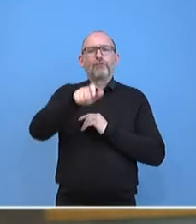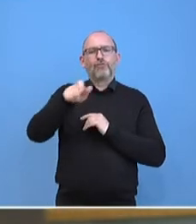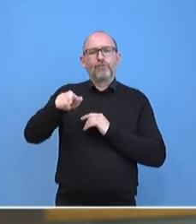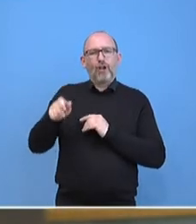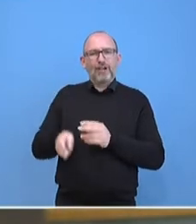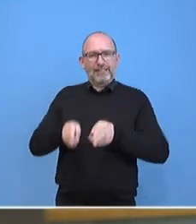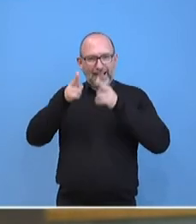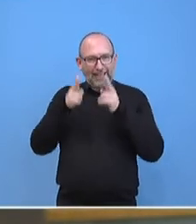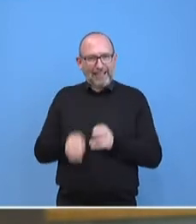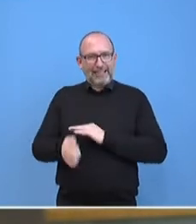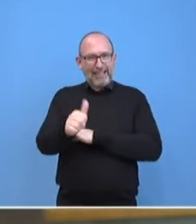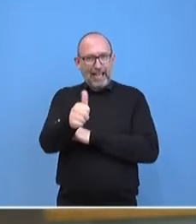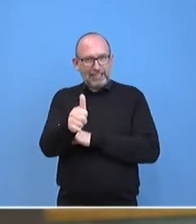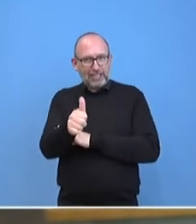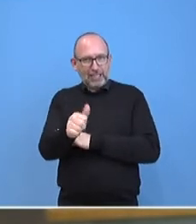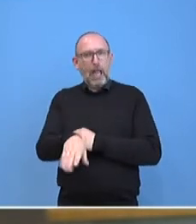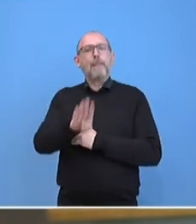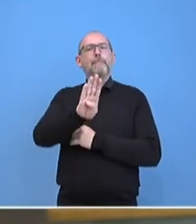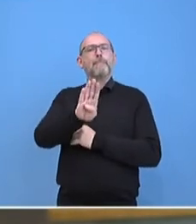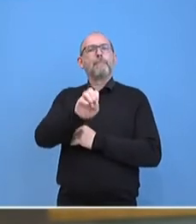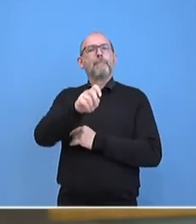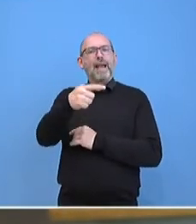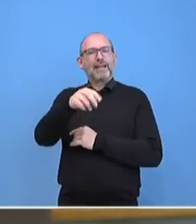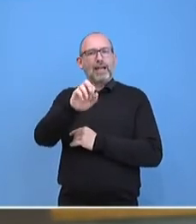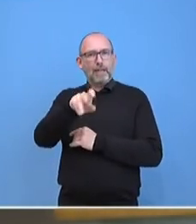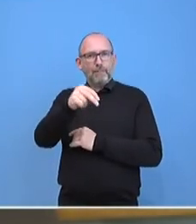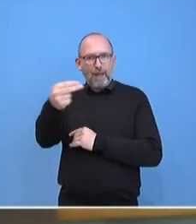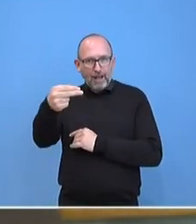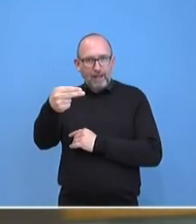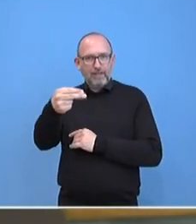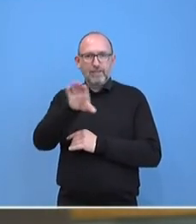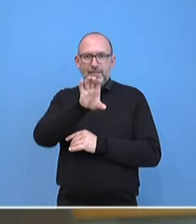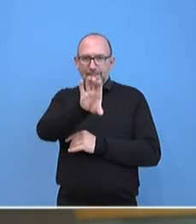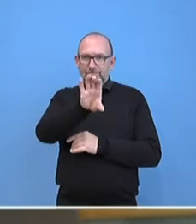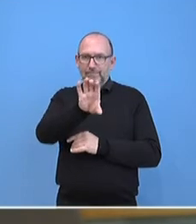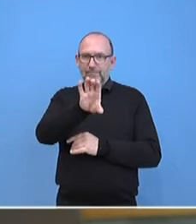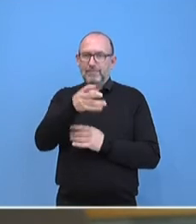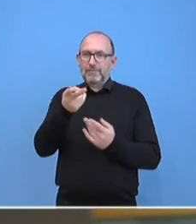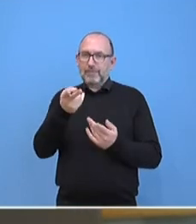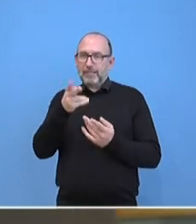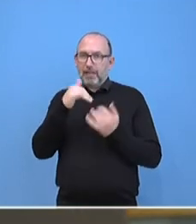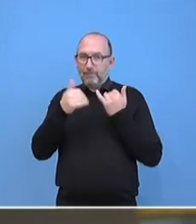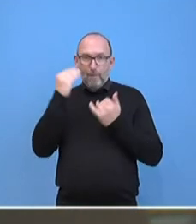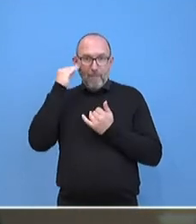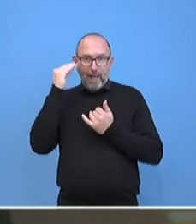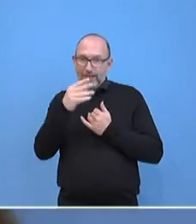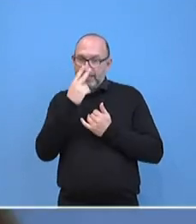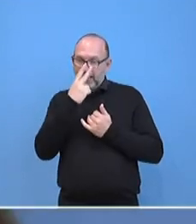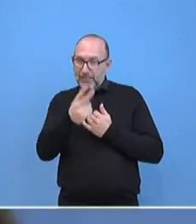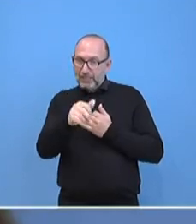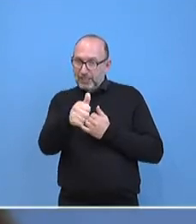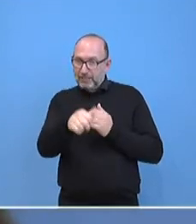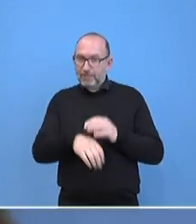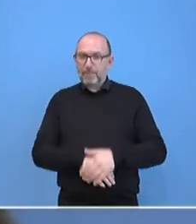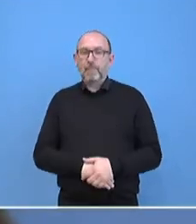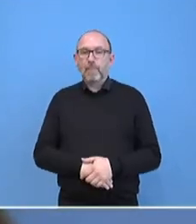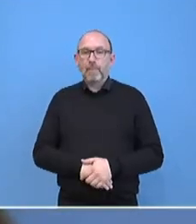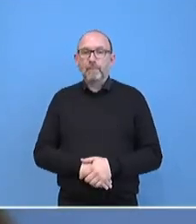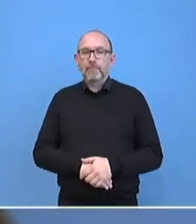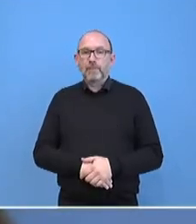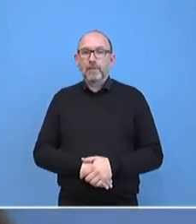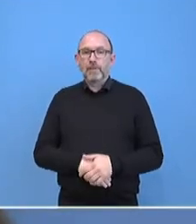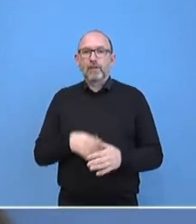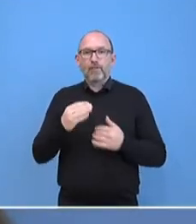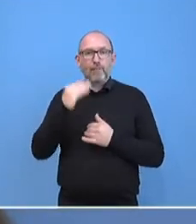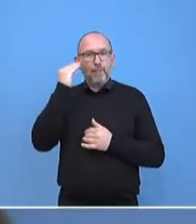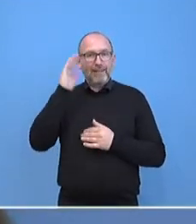der Zugehörigkeit Bergkarabachs die Kanzlerin wohl ausgegangen sein mag? Zu den Annahmen der Kanzlerin kann ich mich an dieser Stelle